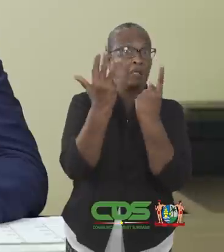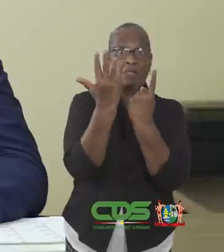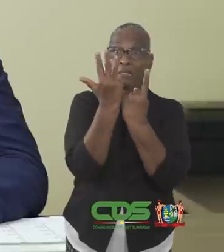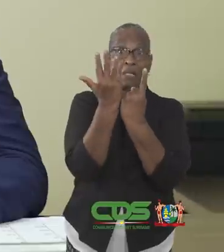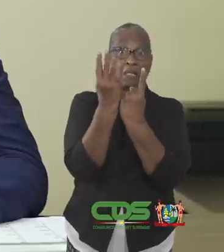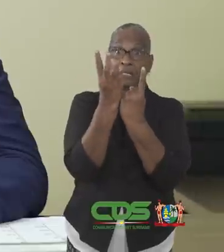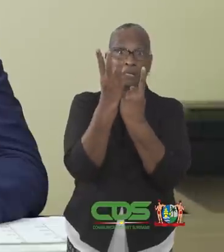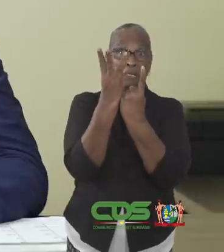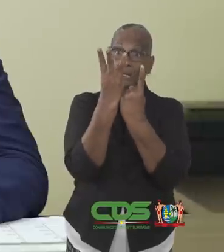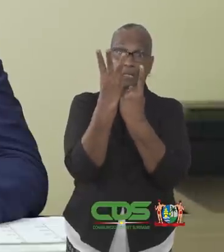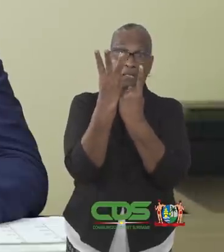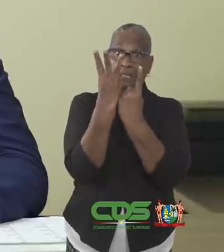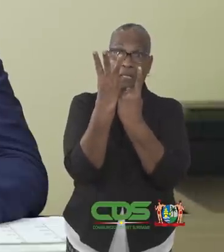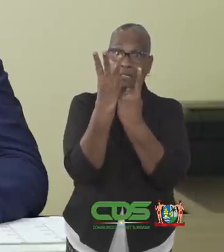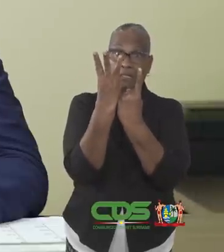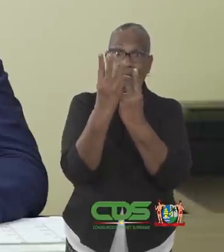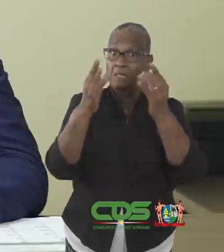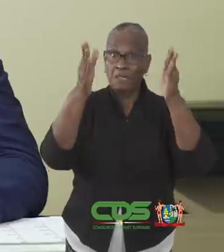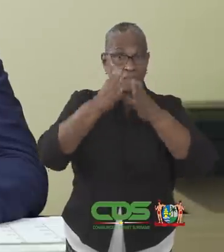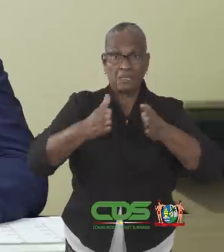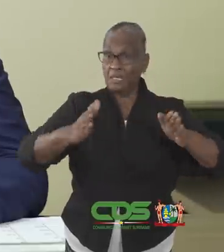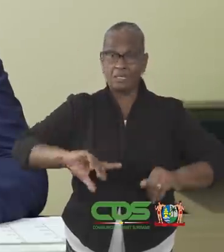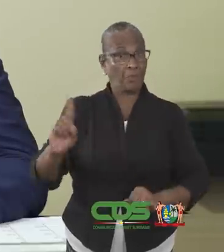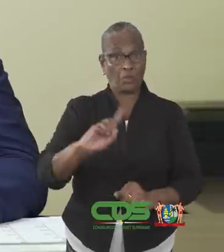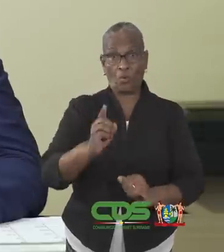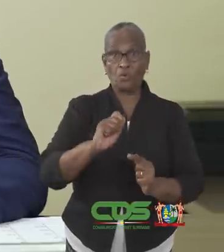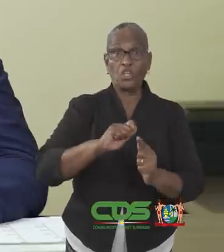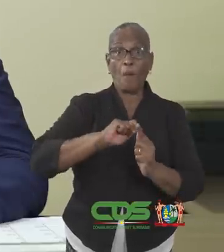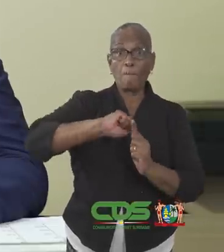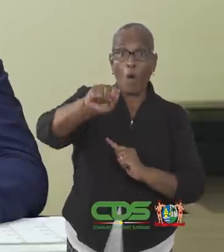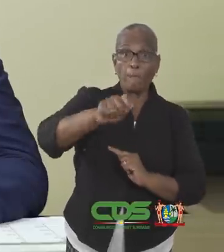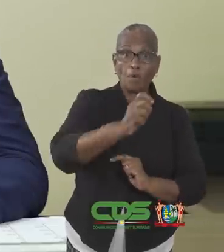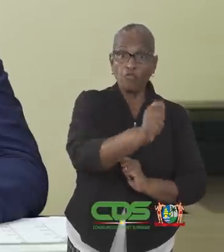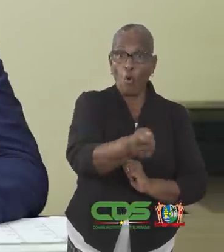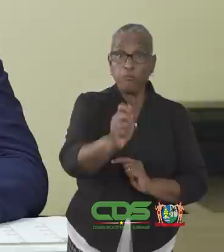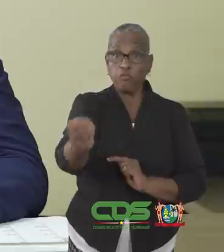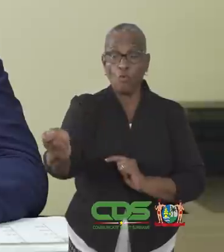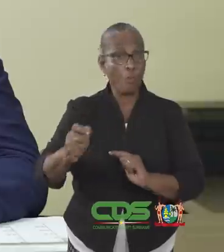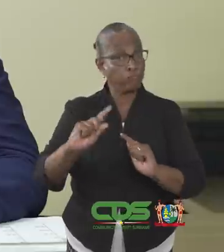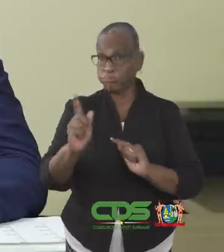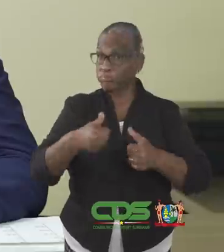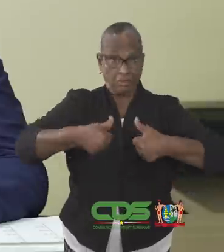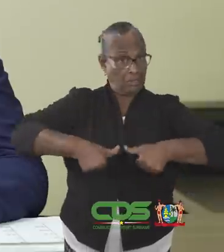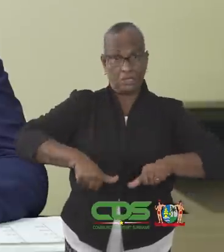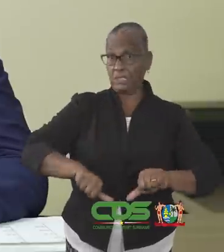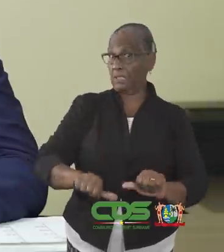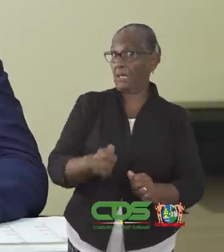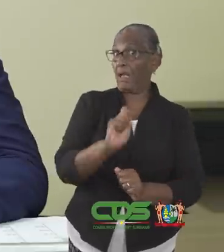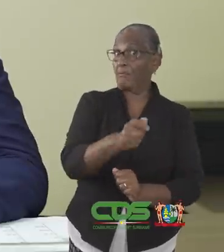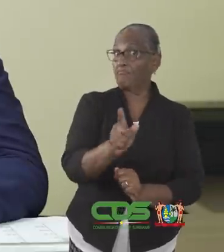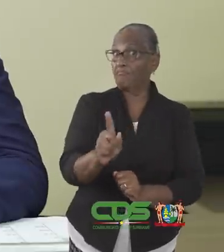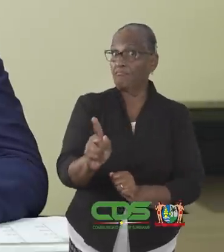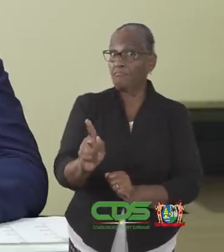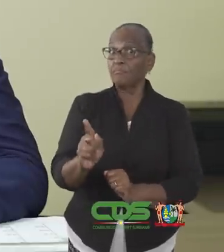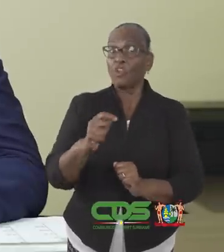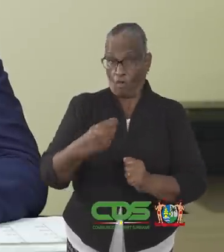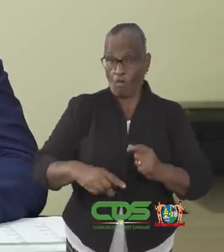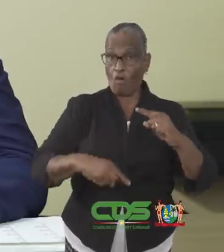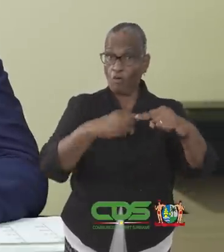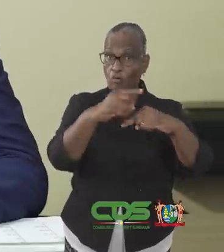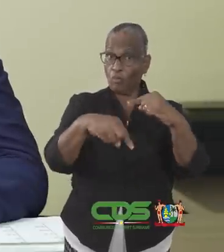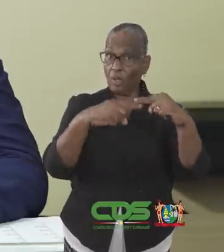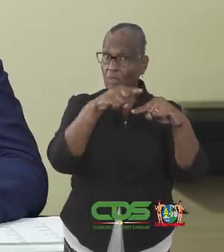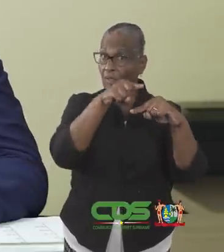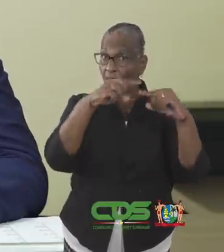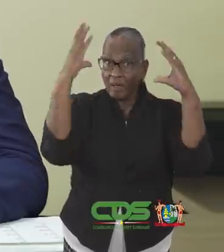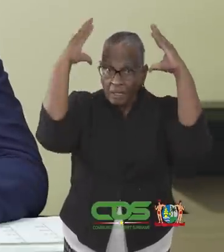zijn op 31 december en ook de vuurwerkverkoop zal streng gecontroleerd worden. Aan de hand van de